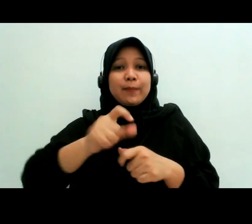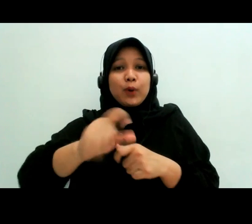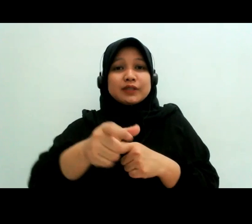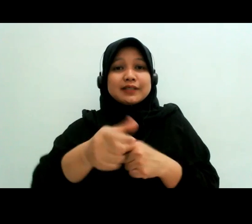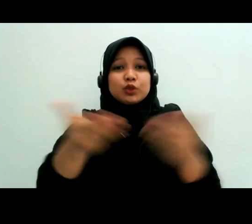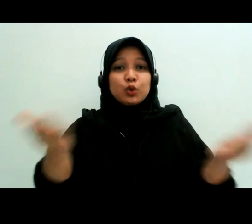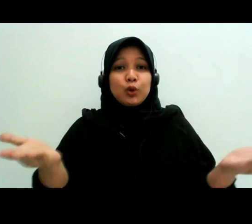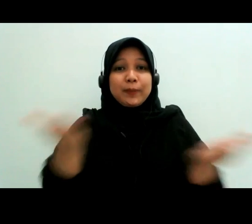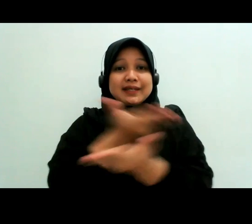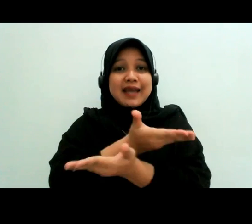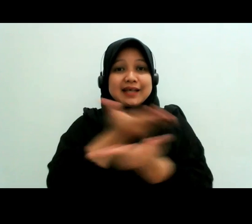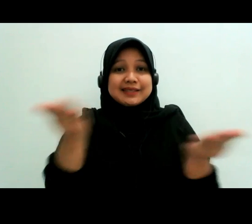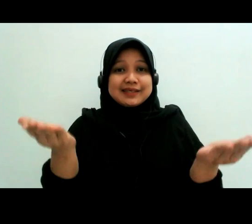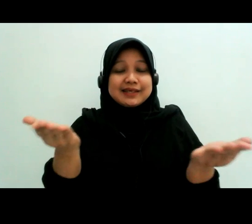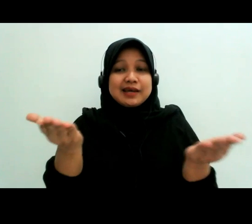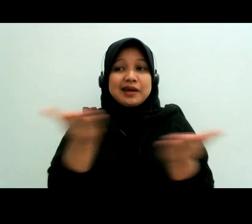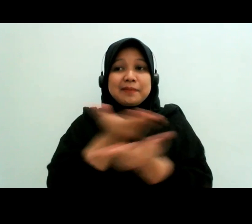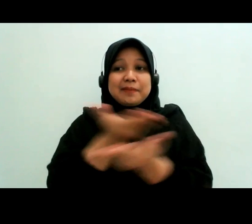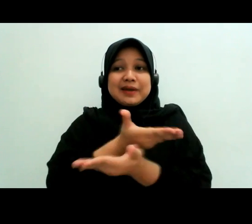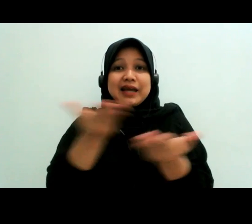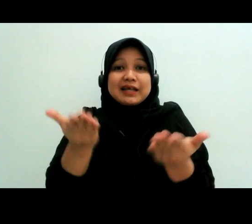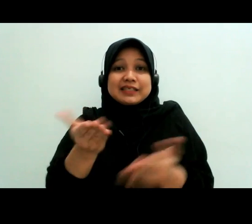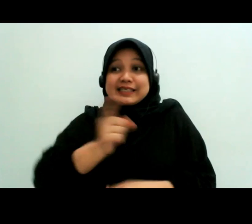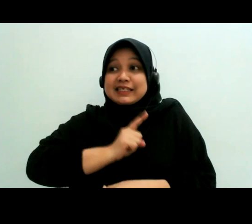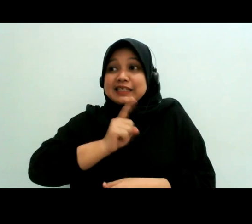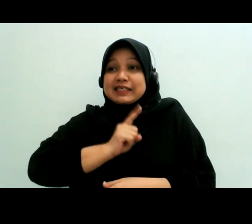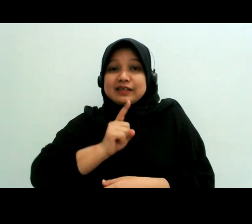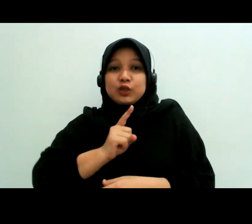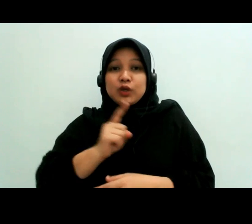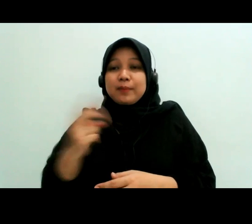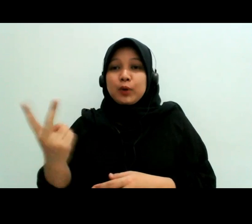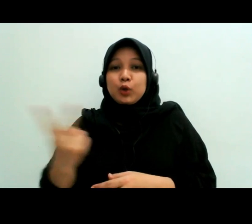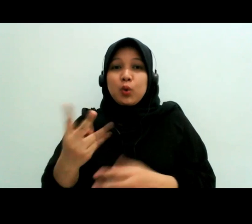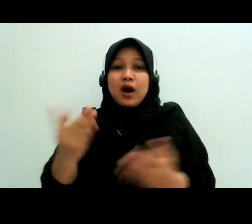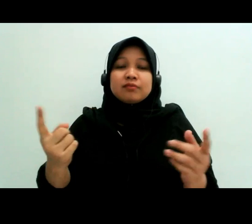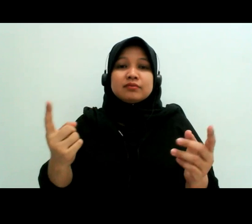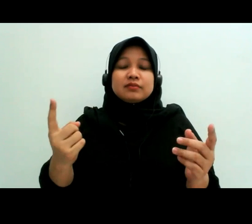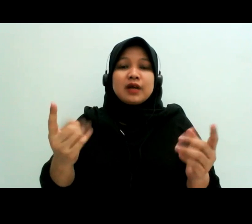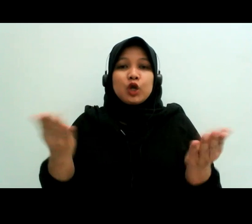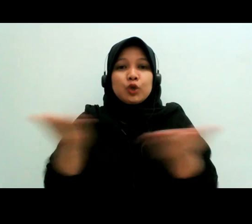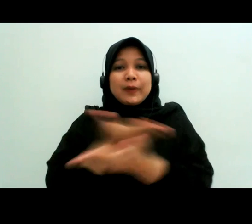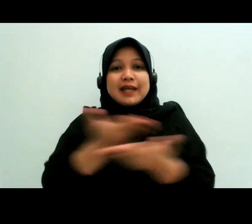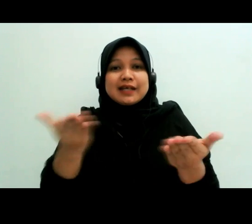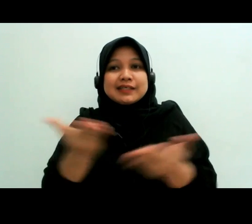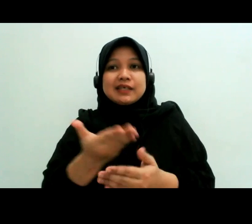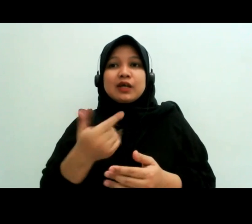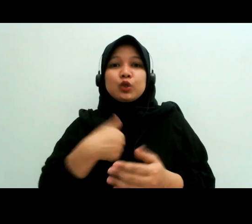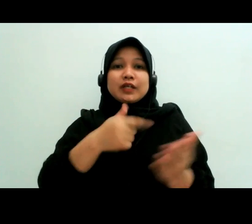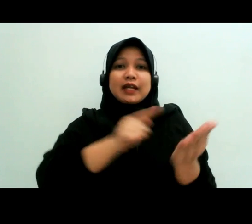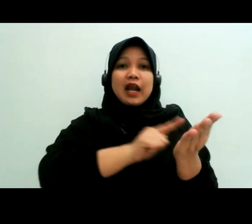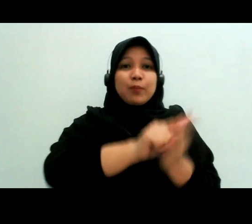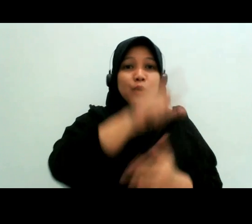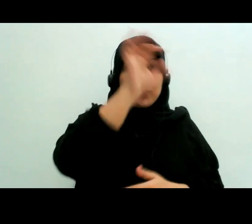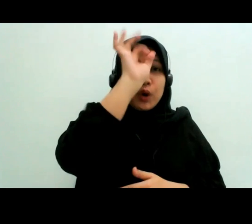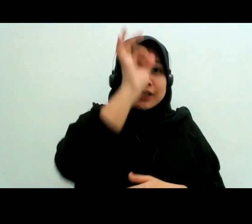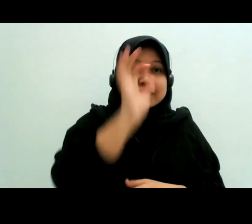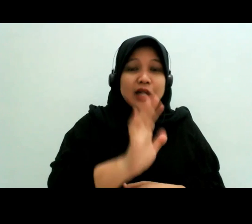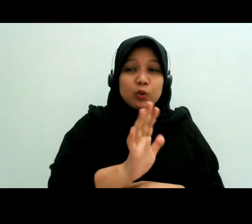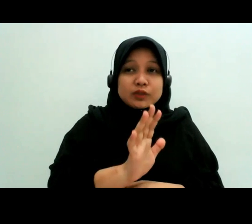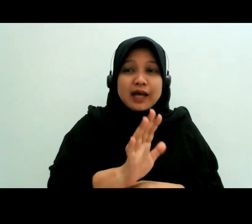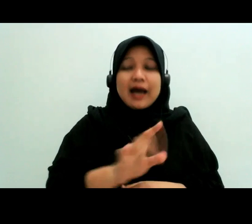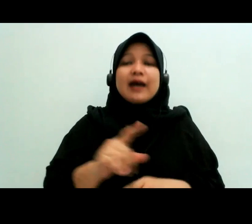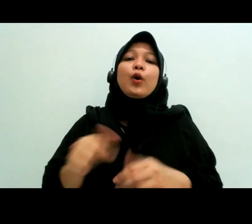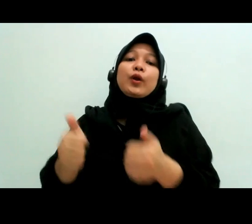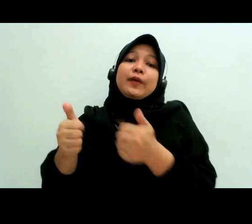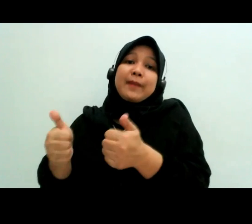sendiri tanpa melaporkan ke polisian tanpa harus diselesaikan lewat prosedur pidana ya lebih bagus